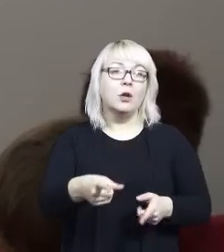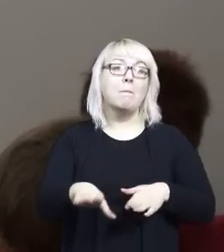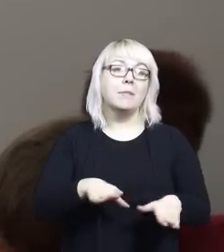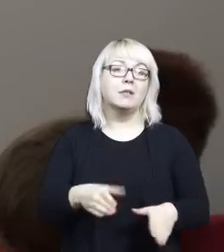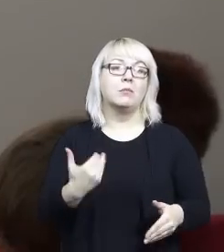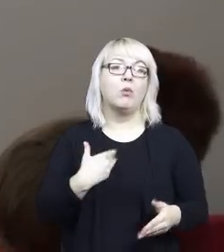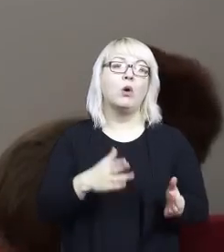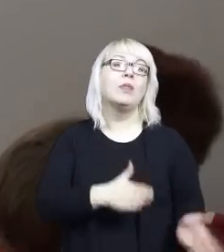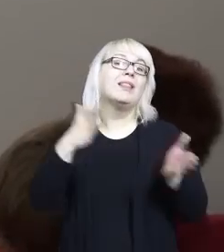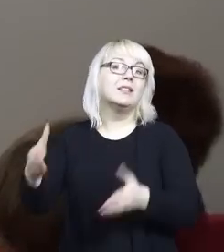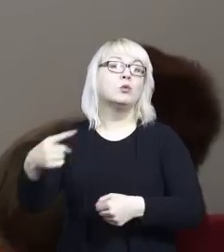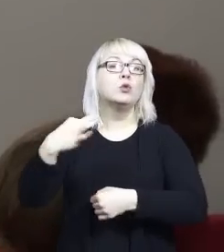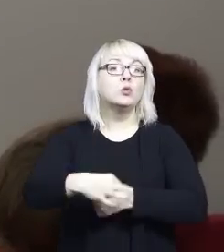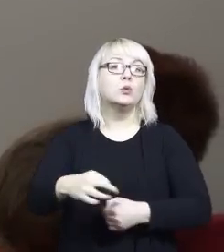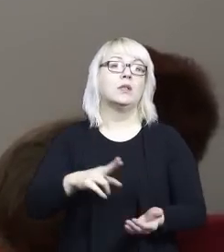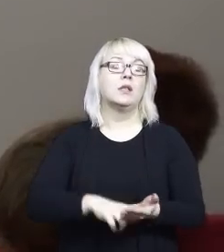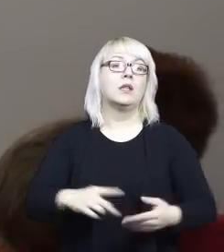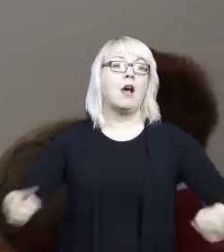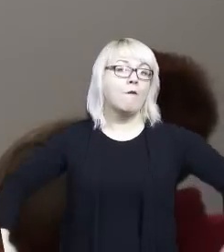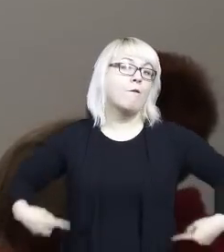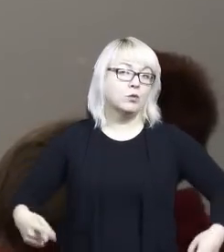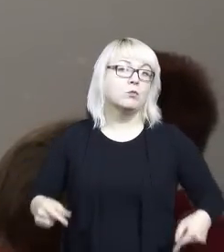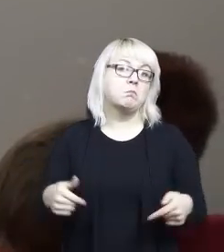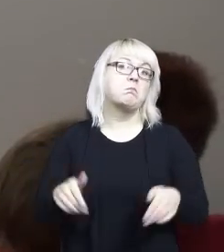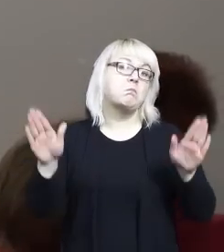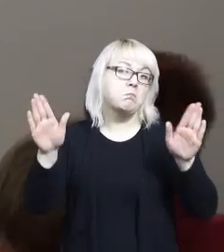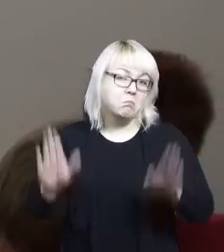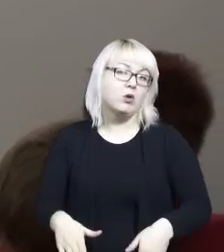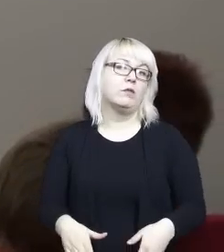przykład już dla, oj, za daleko poszliśmy, przepraszam,